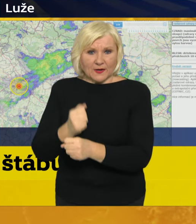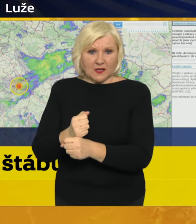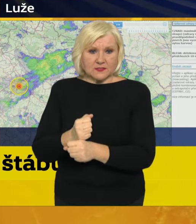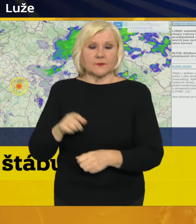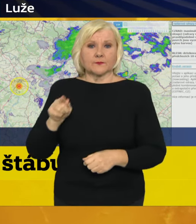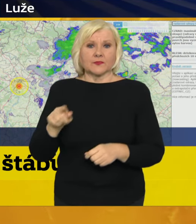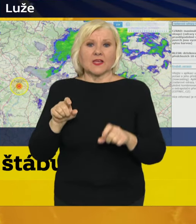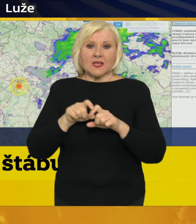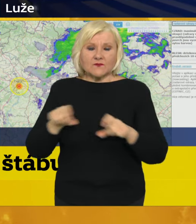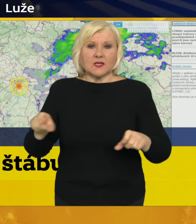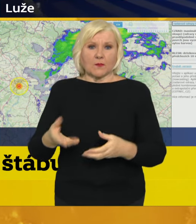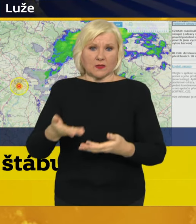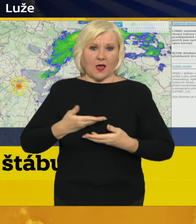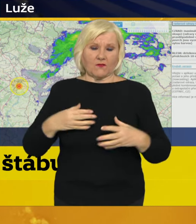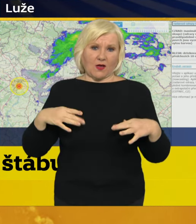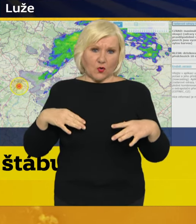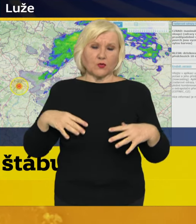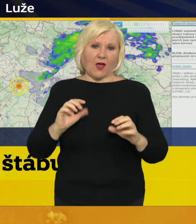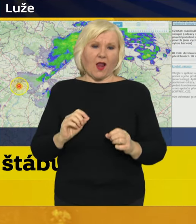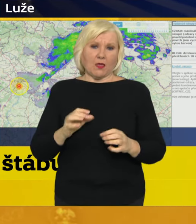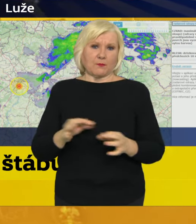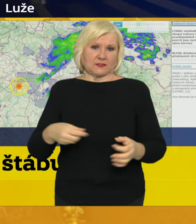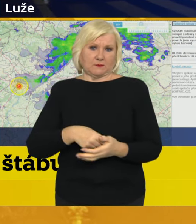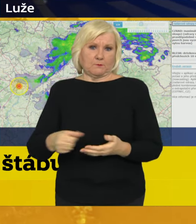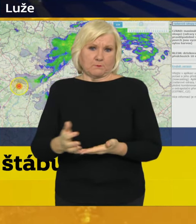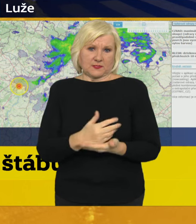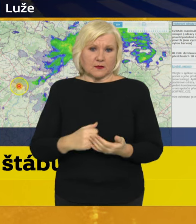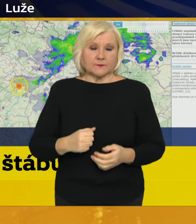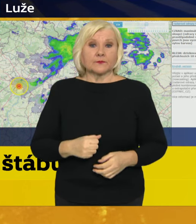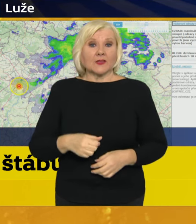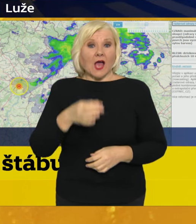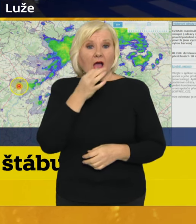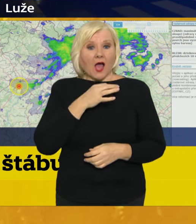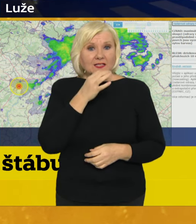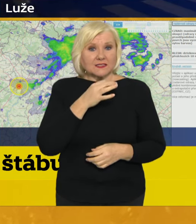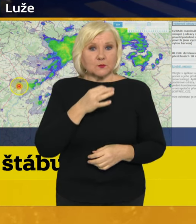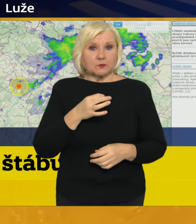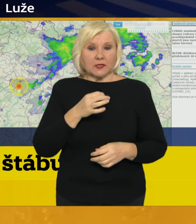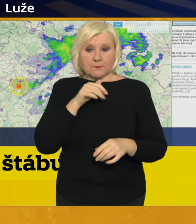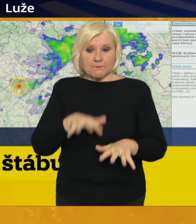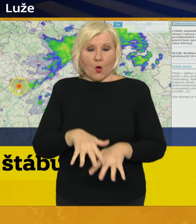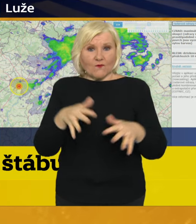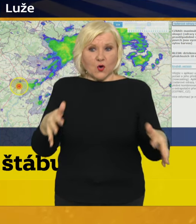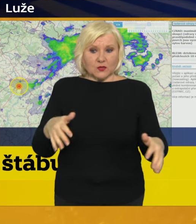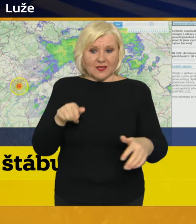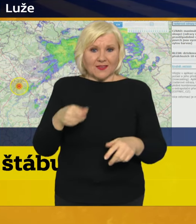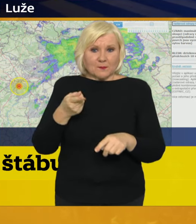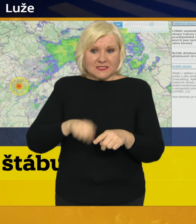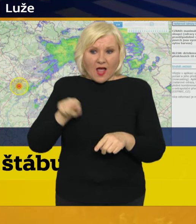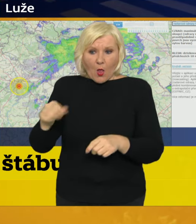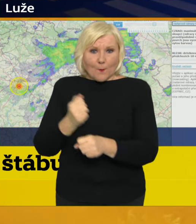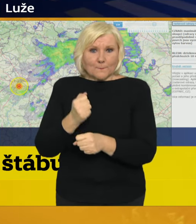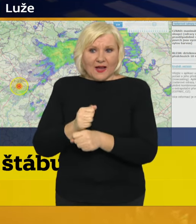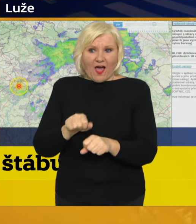poskytné volno bez náhrady mzdy. Pokud povodně přímo zasáhlo místo, kde pracujete a není možné